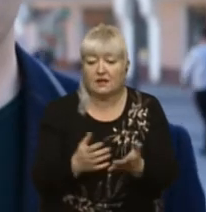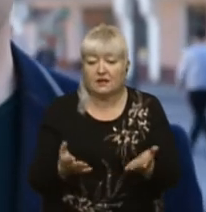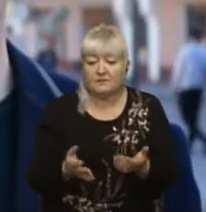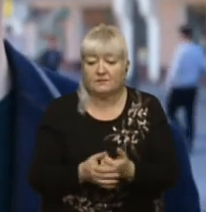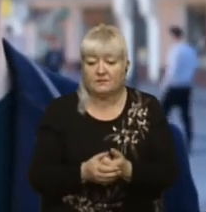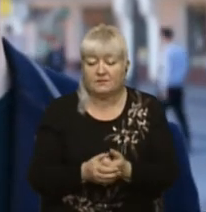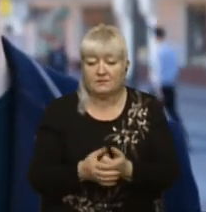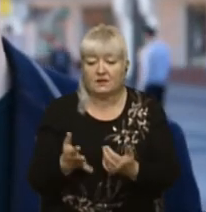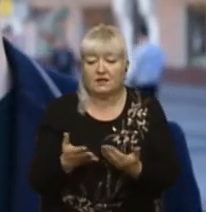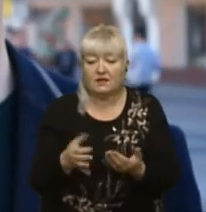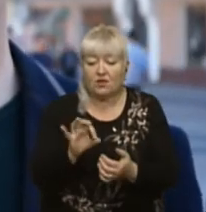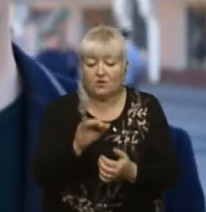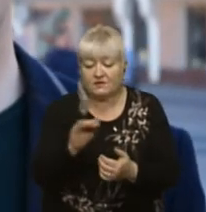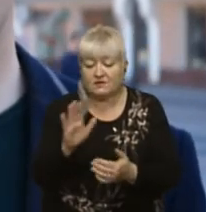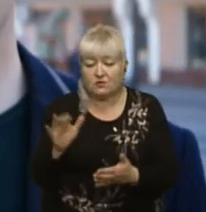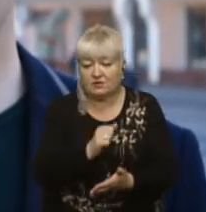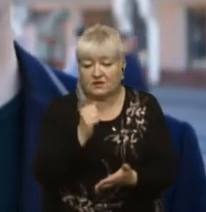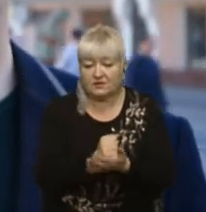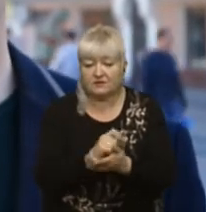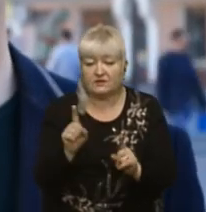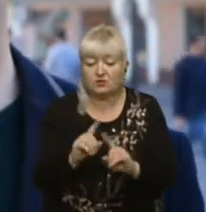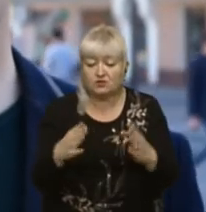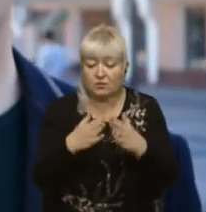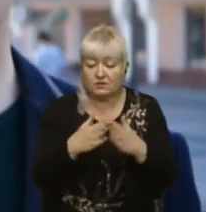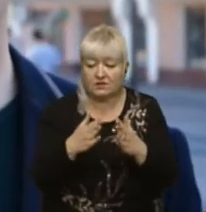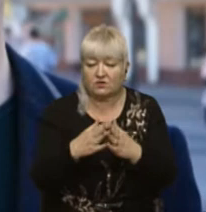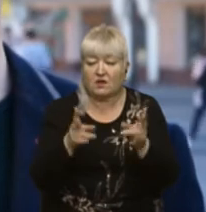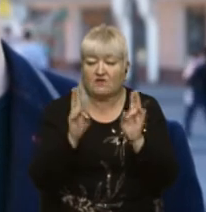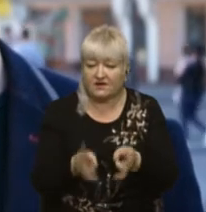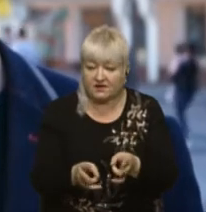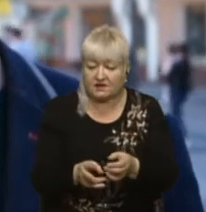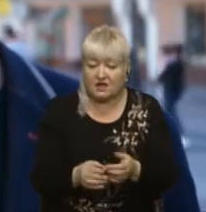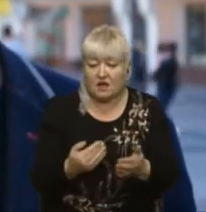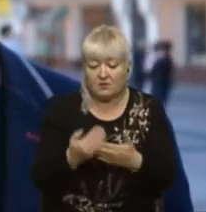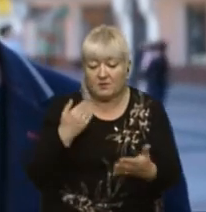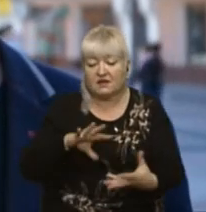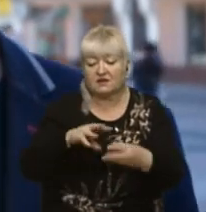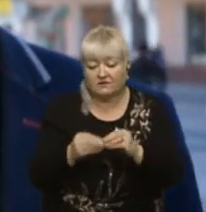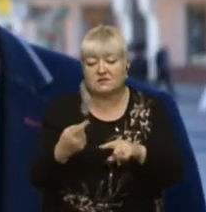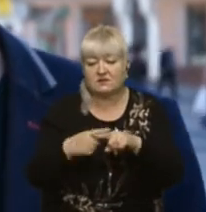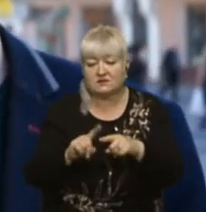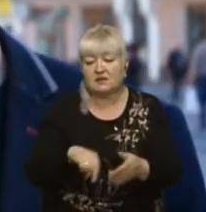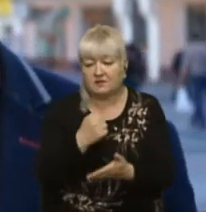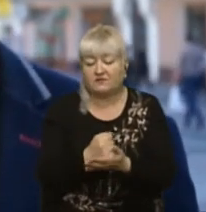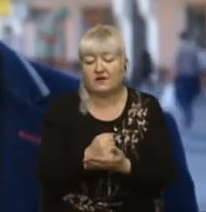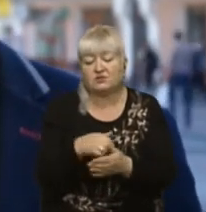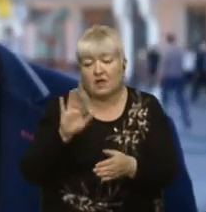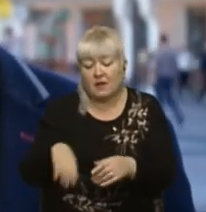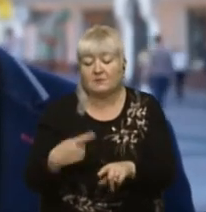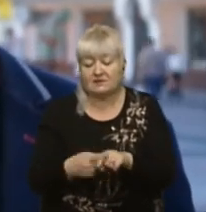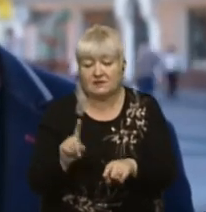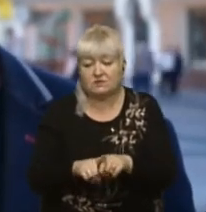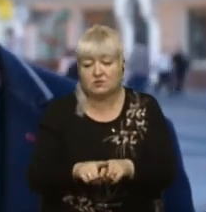скрім офіційно, буде підтверджені, що будинок є аварійний. Хоча у попередніх висновках це підтверджено і, мабуть, вже після цього